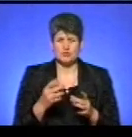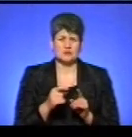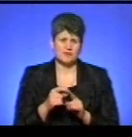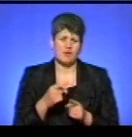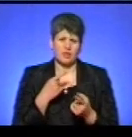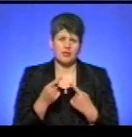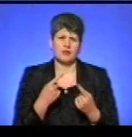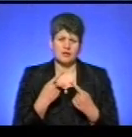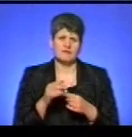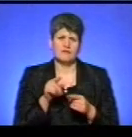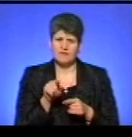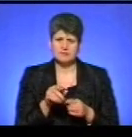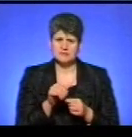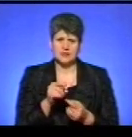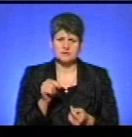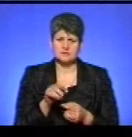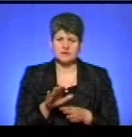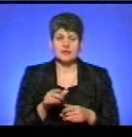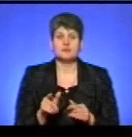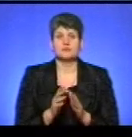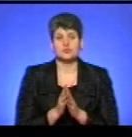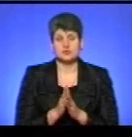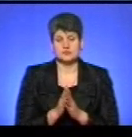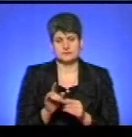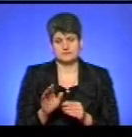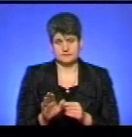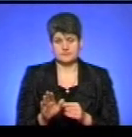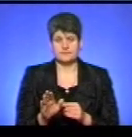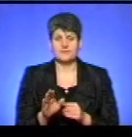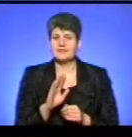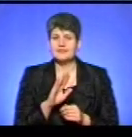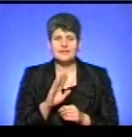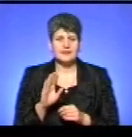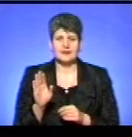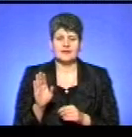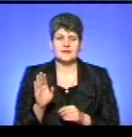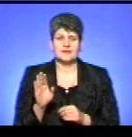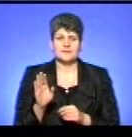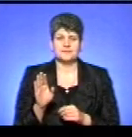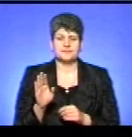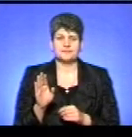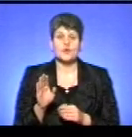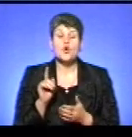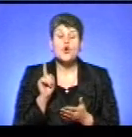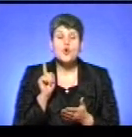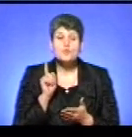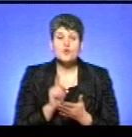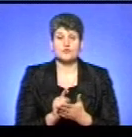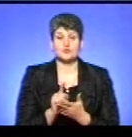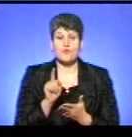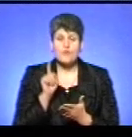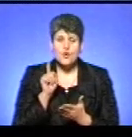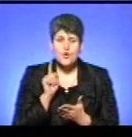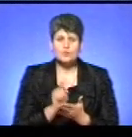кажуть, що вам не положено субсидії, то я би рекомендував не обов'язково. Обов'язково ми